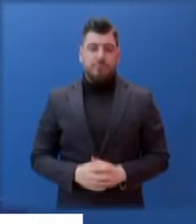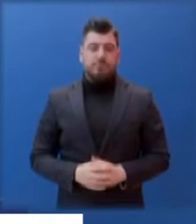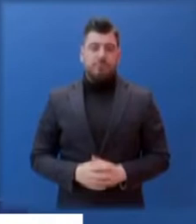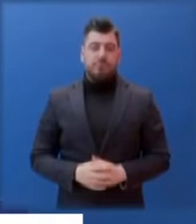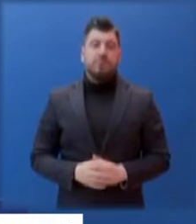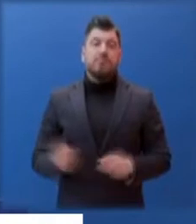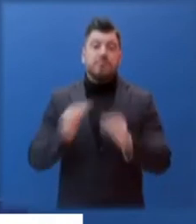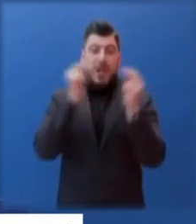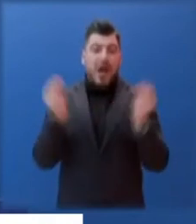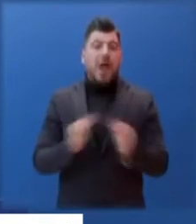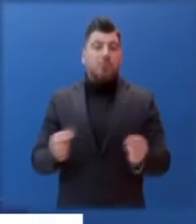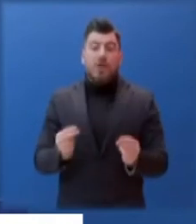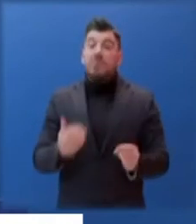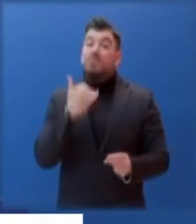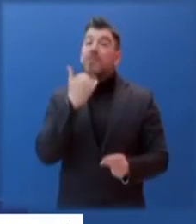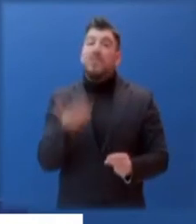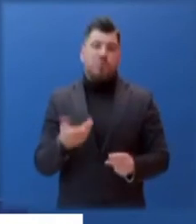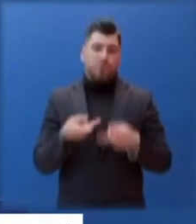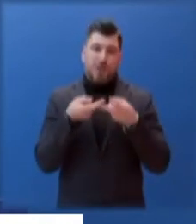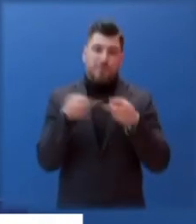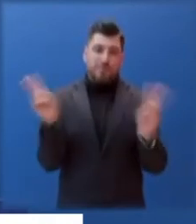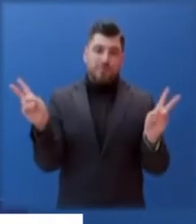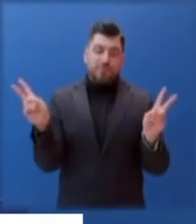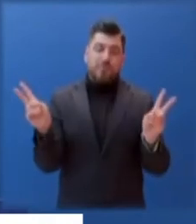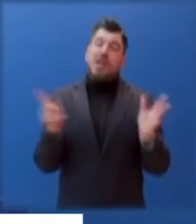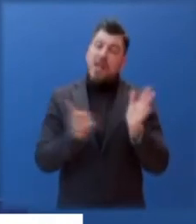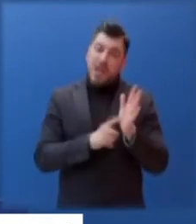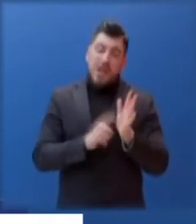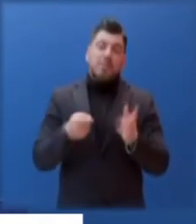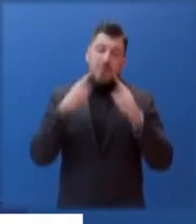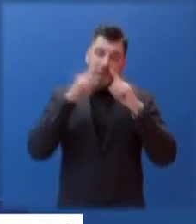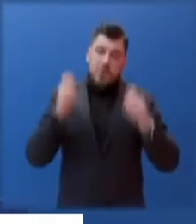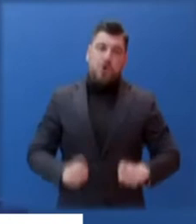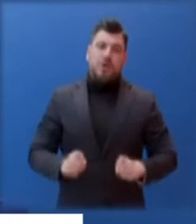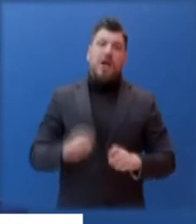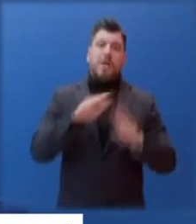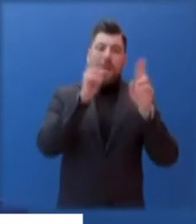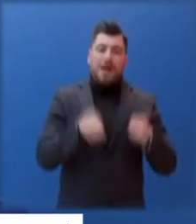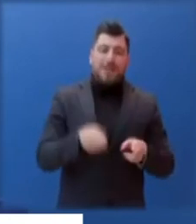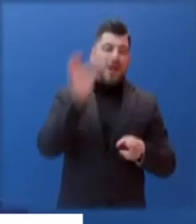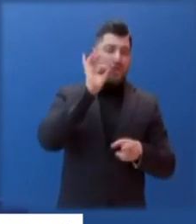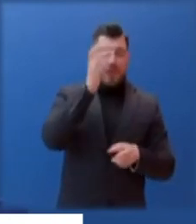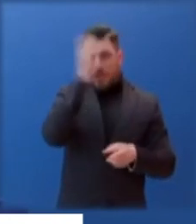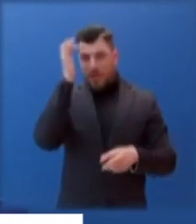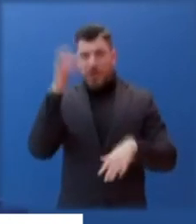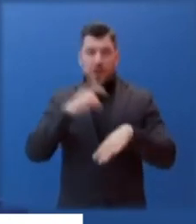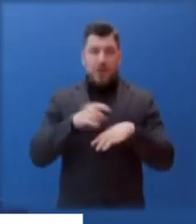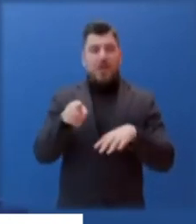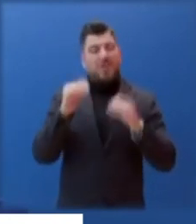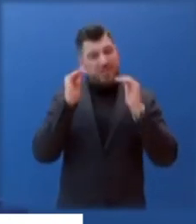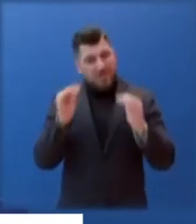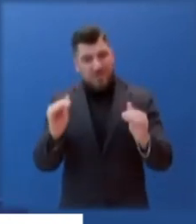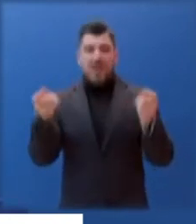υπήρχε κατά επέκταση καμία άλλη δυνατότητα πέρα από τη δυσάρεστη αυτή εξέλιξη για τον εμπορικό κόσμο και τους πολίτες των τριών αυτών